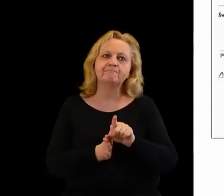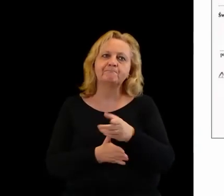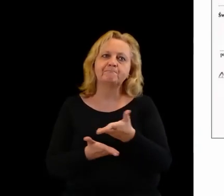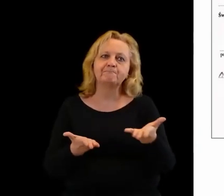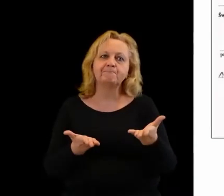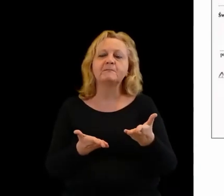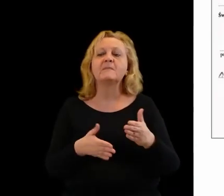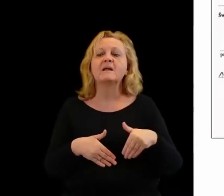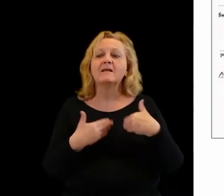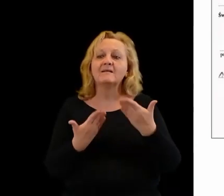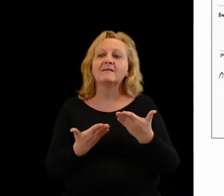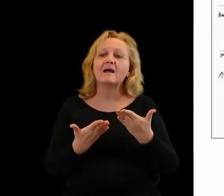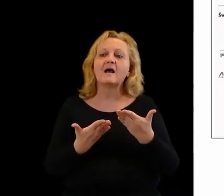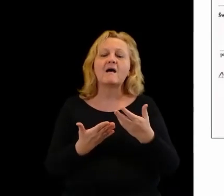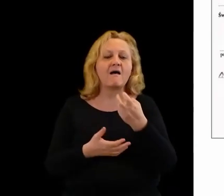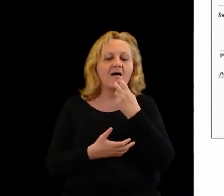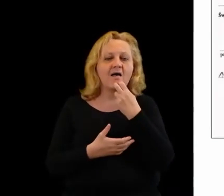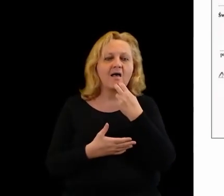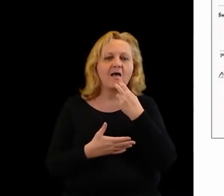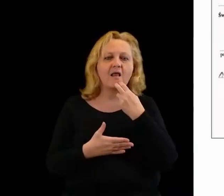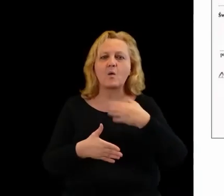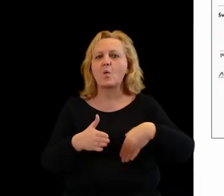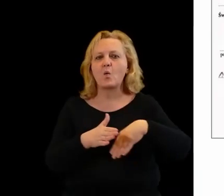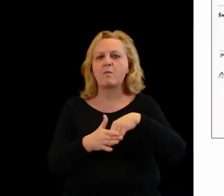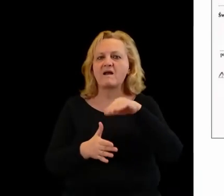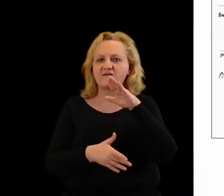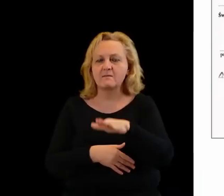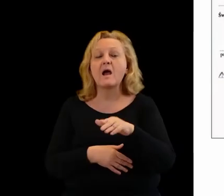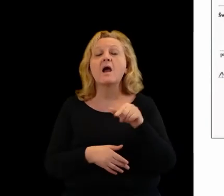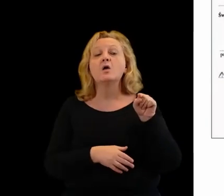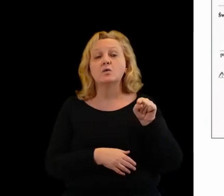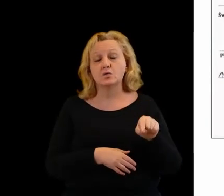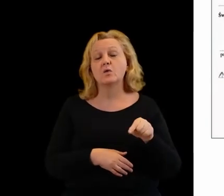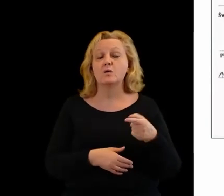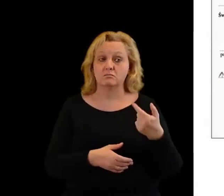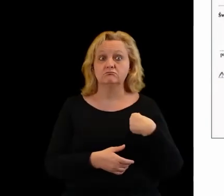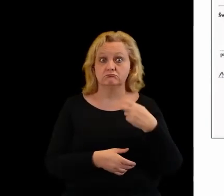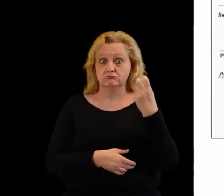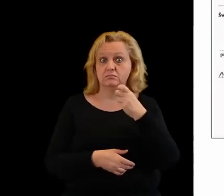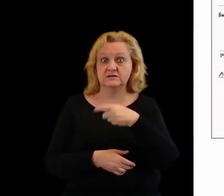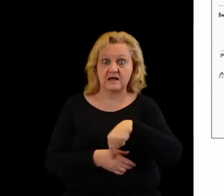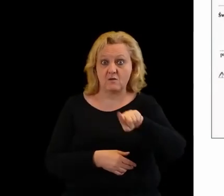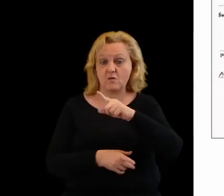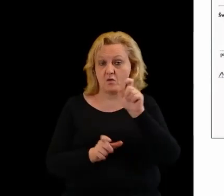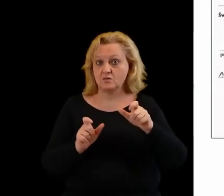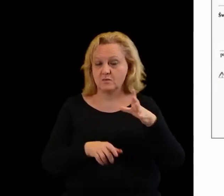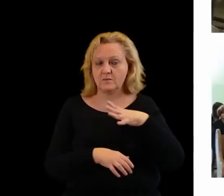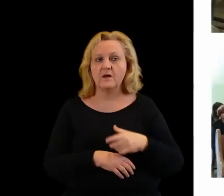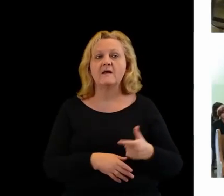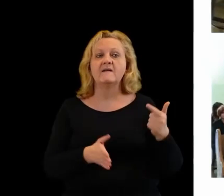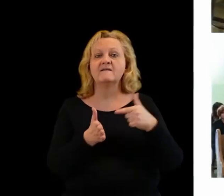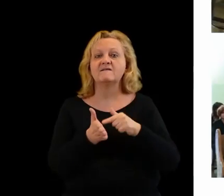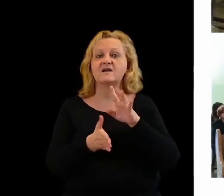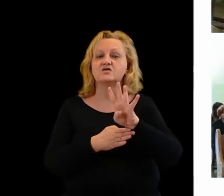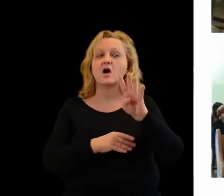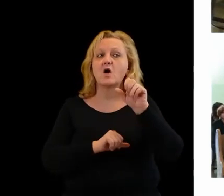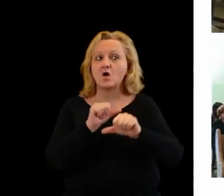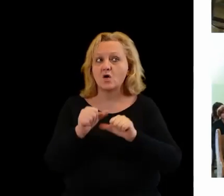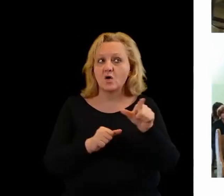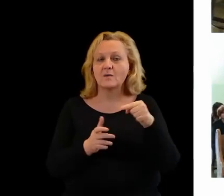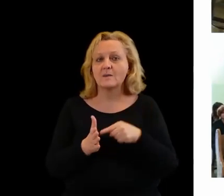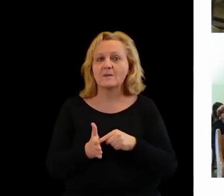nadające uprawnienia elektryczne. I to rzeczywiście cieszyło się też wielkim powodzeniem. Rok 2014 to